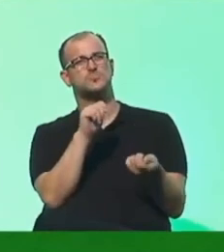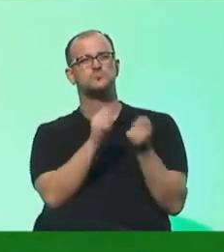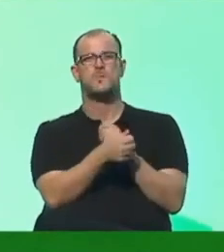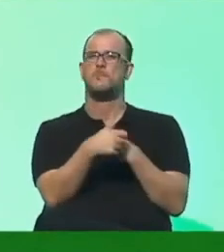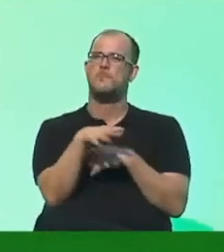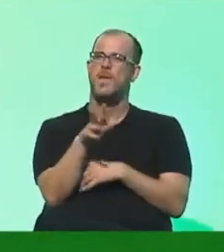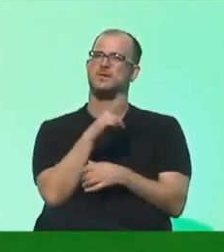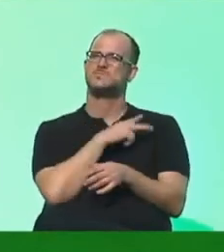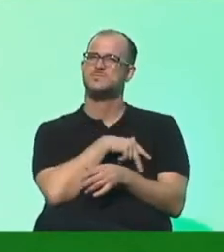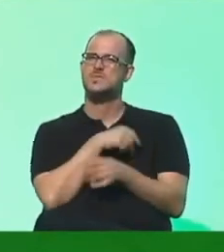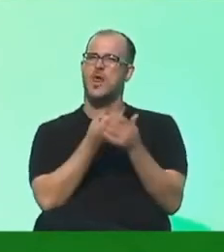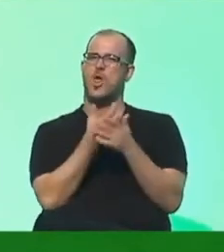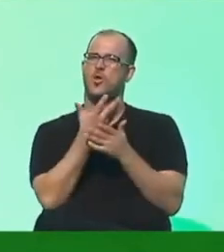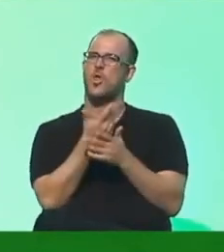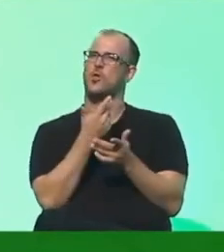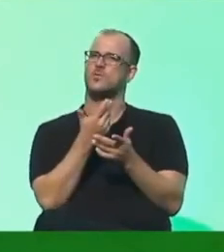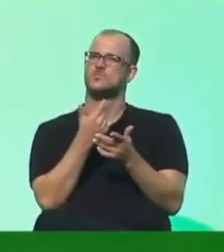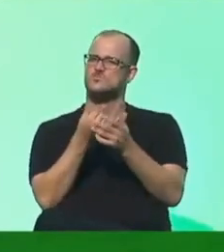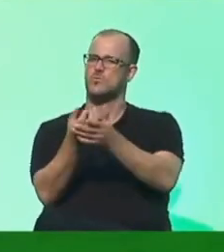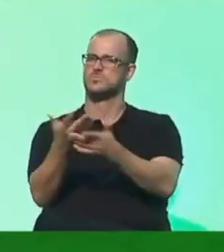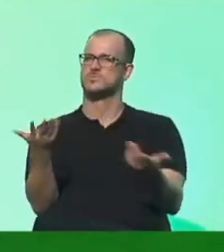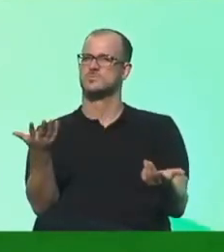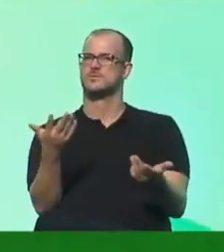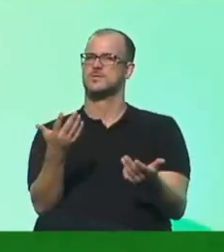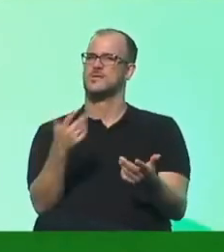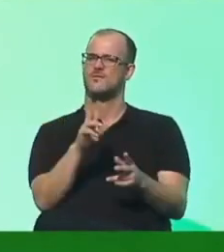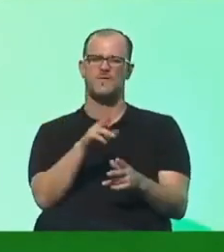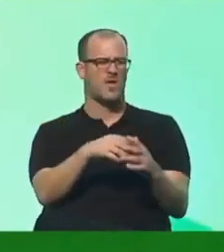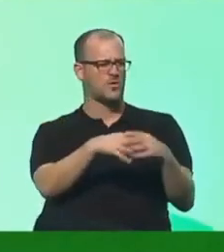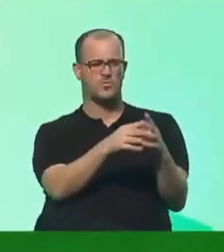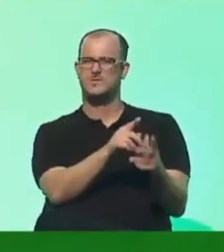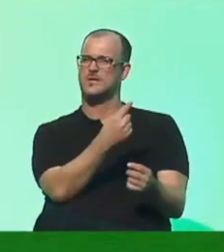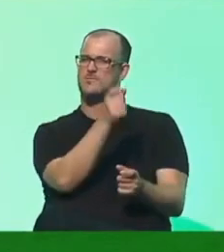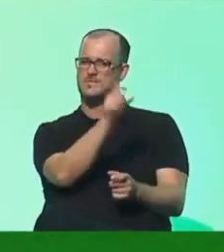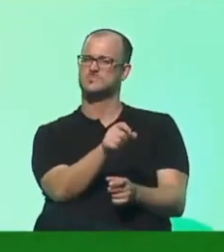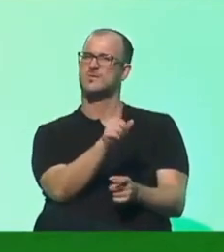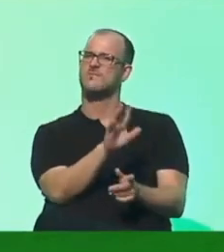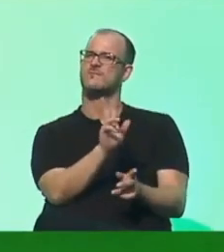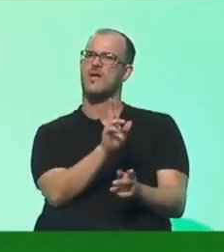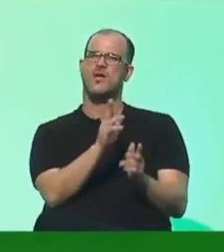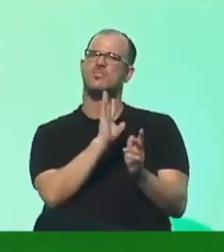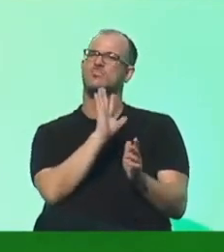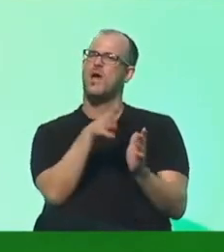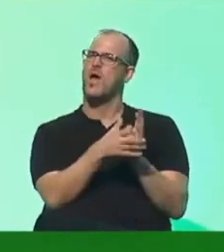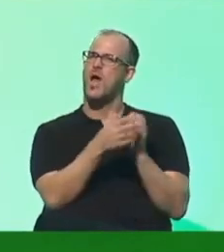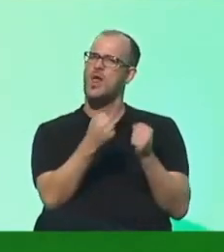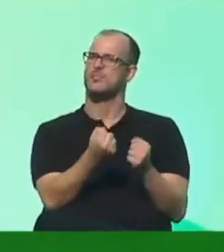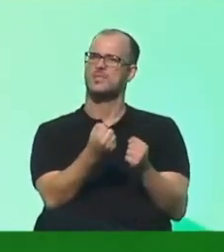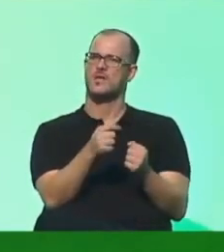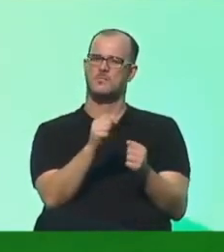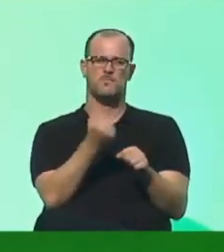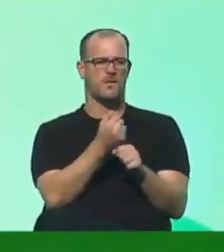soziale und ökologische Art zu produzieren. Die Gründerinnen und Gründer, die Nachhaltigkeit zum Erfolgsmodell machen.